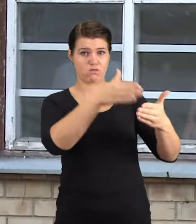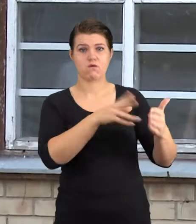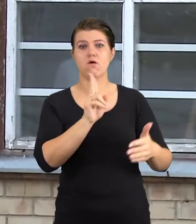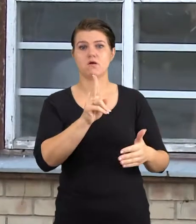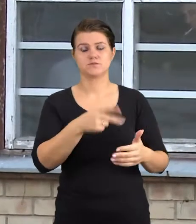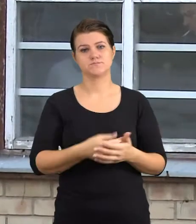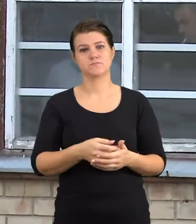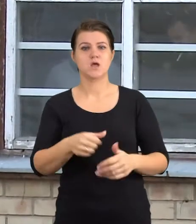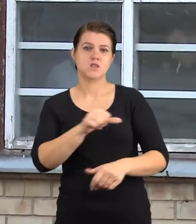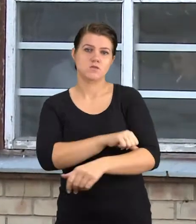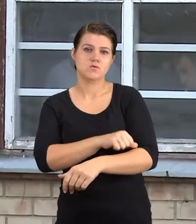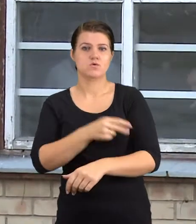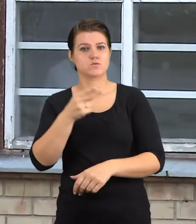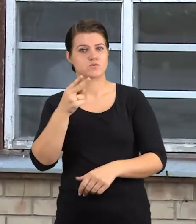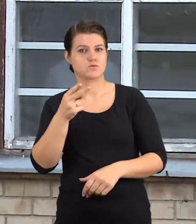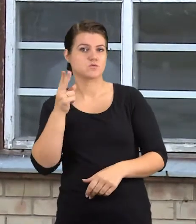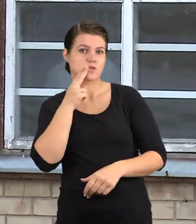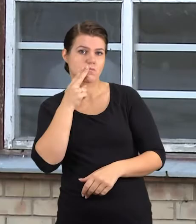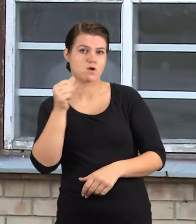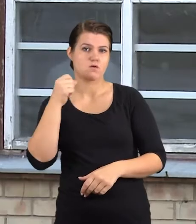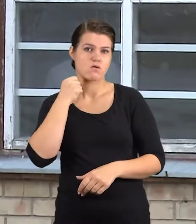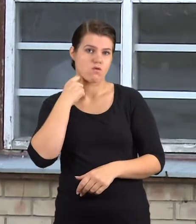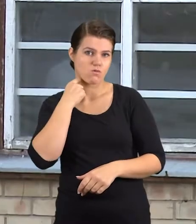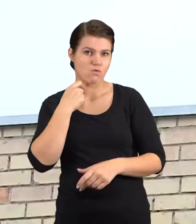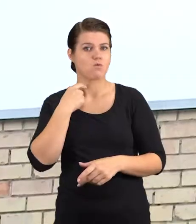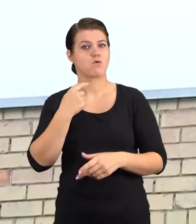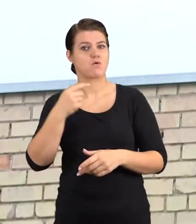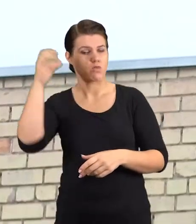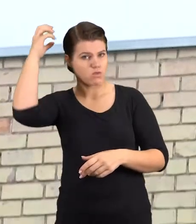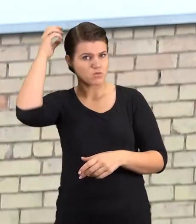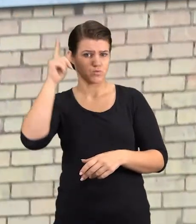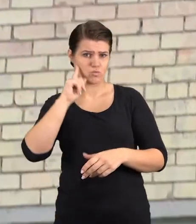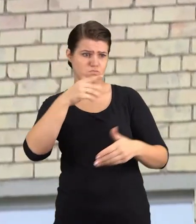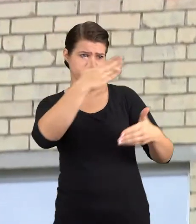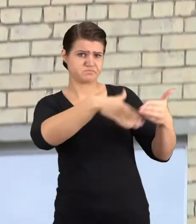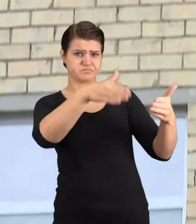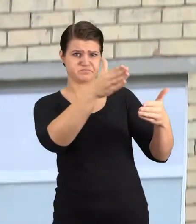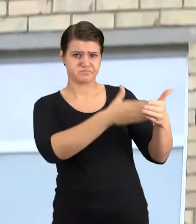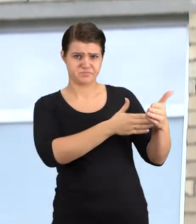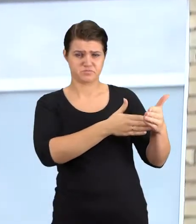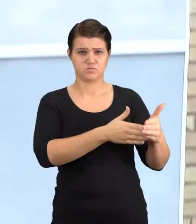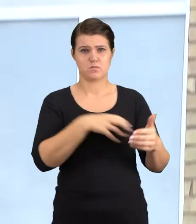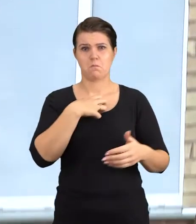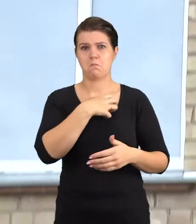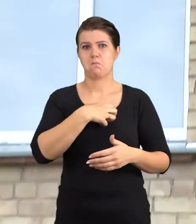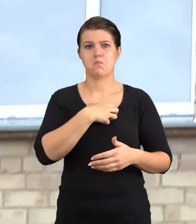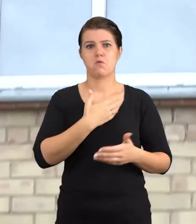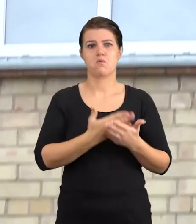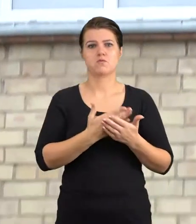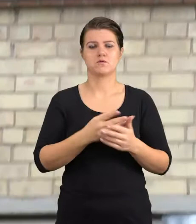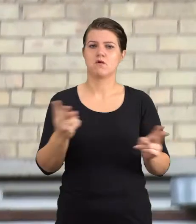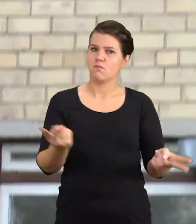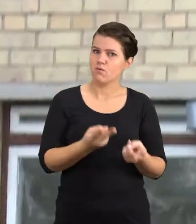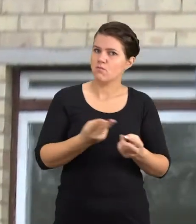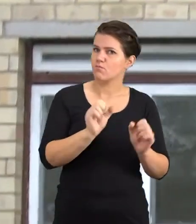ir alkoholio kontrolės departamentas ragina uždaryti. Gydytoje bijo ligonių pykčio protrukių. Ir gaisro. Gyčia sergantis